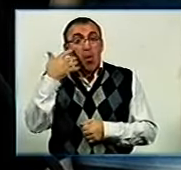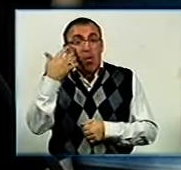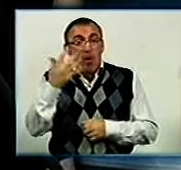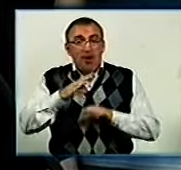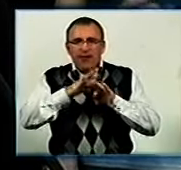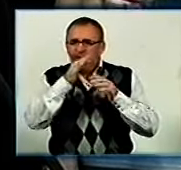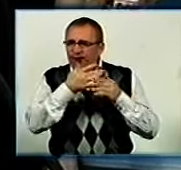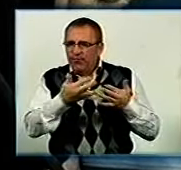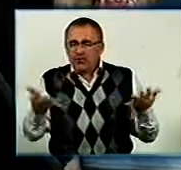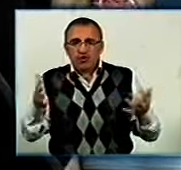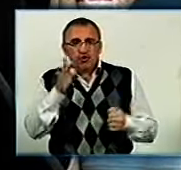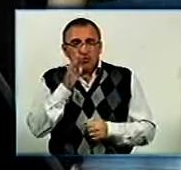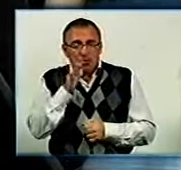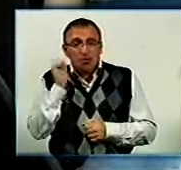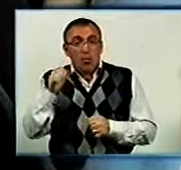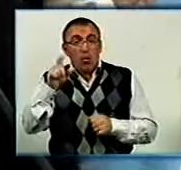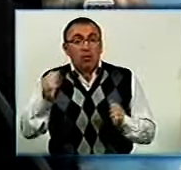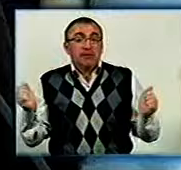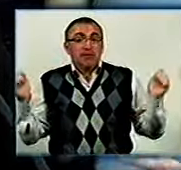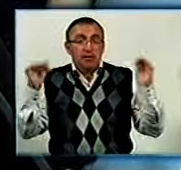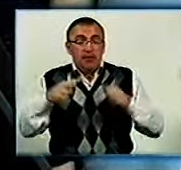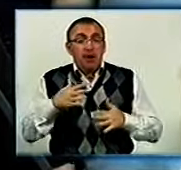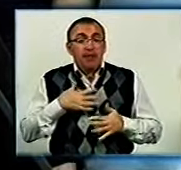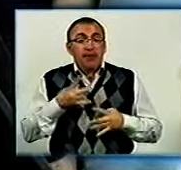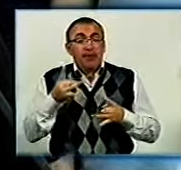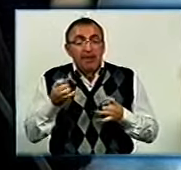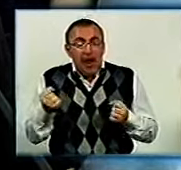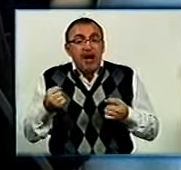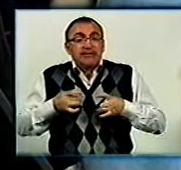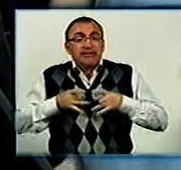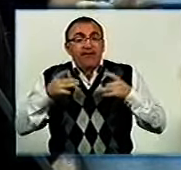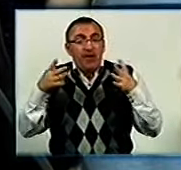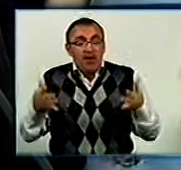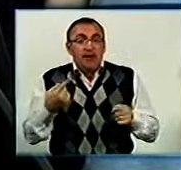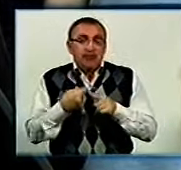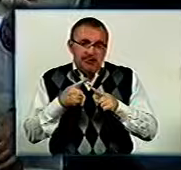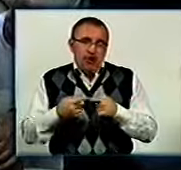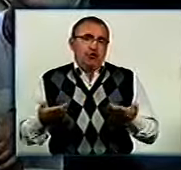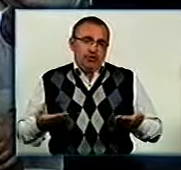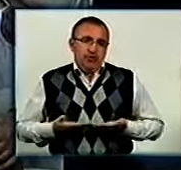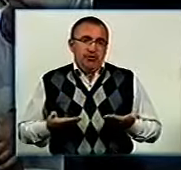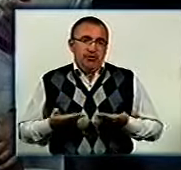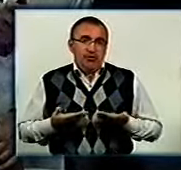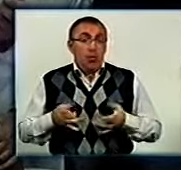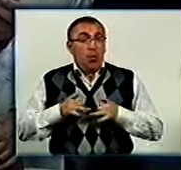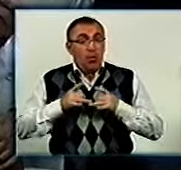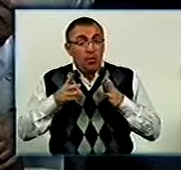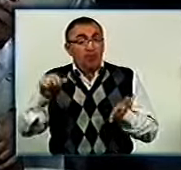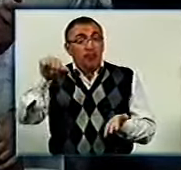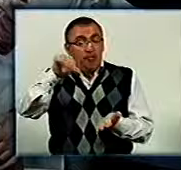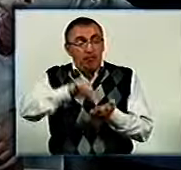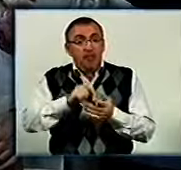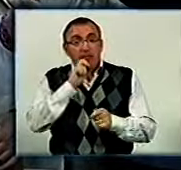всяких часів люди можуть зібратися на свято, то це вже життя. Під час урочистостей присутнім